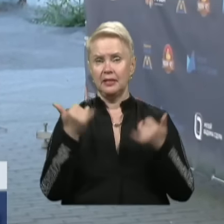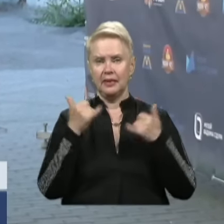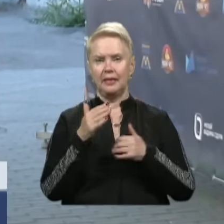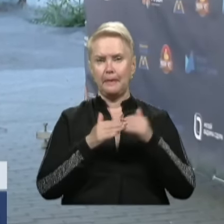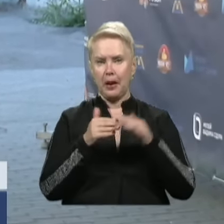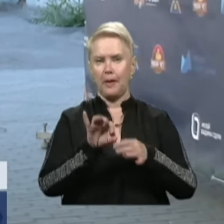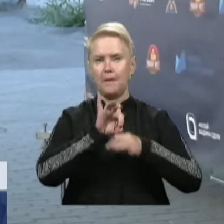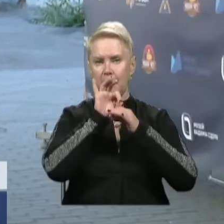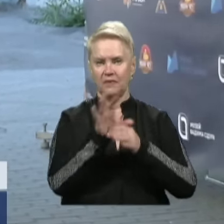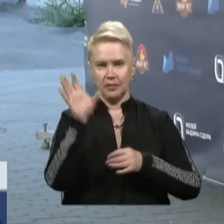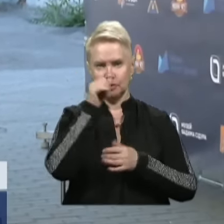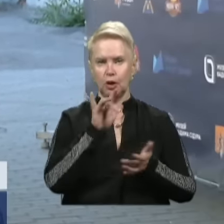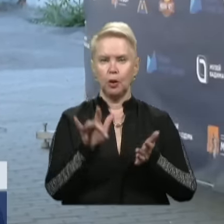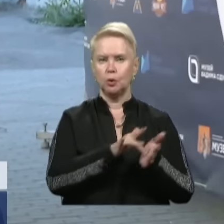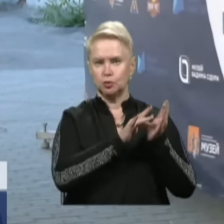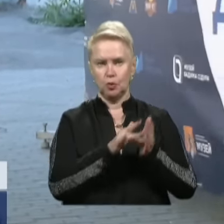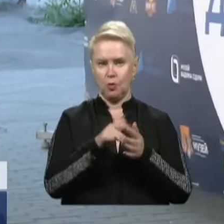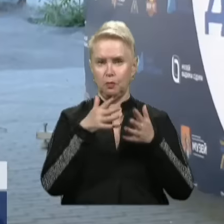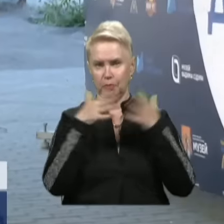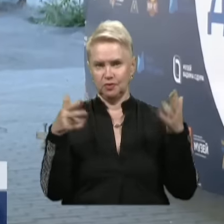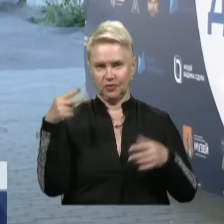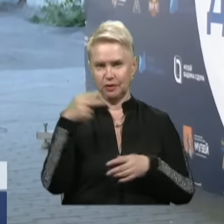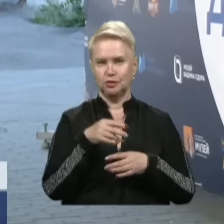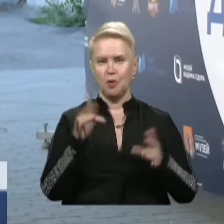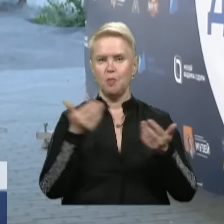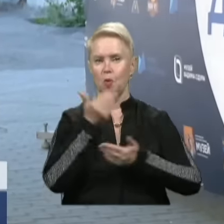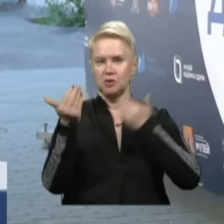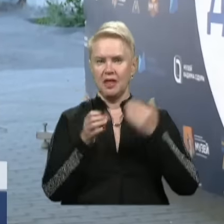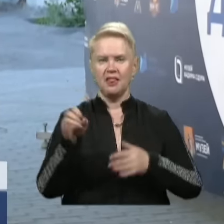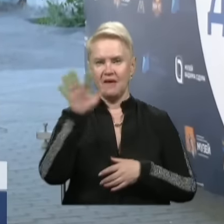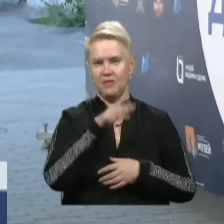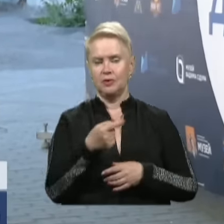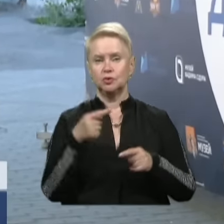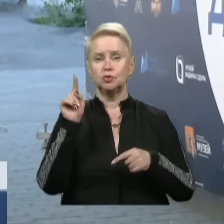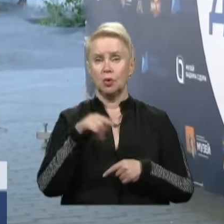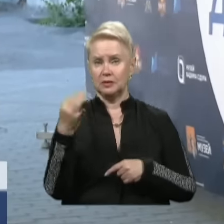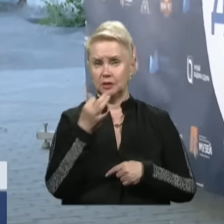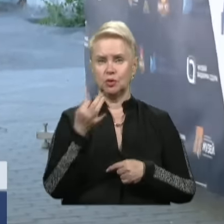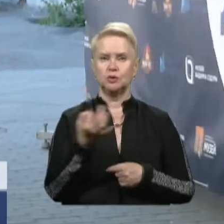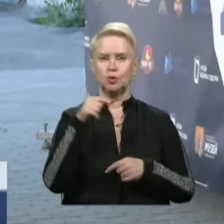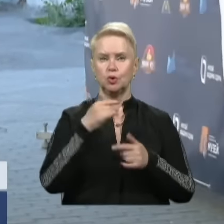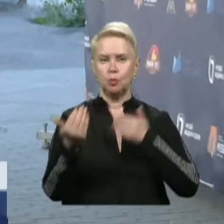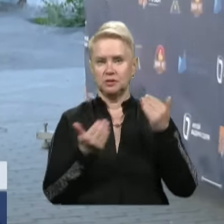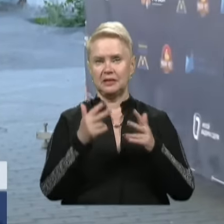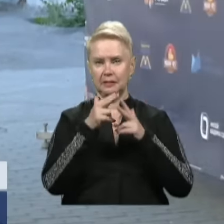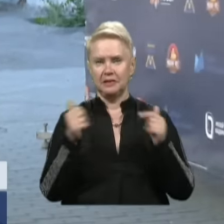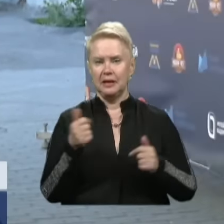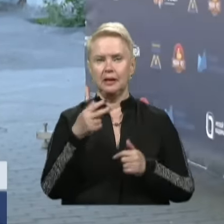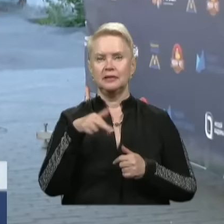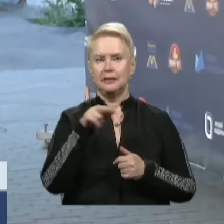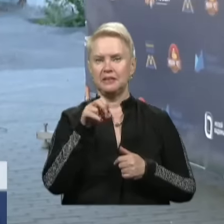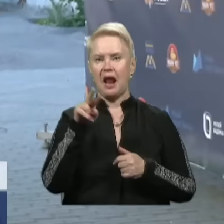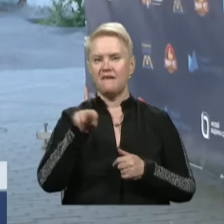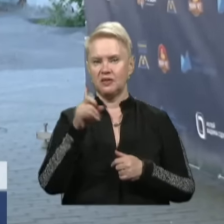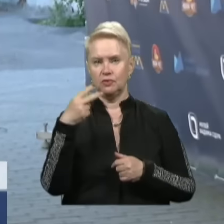практика проведення нічних екскурсій охопила більше двох тисяч музеїв Європи. І примітно, що історичний музей імені Дмитра Яворницького